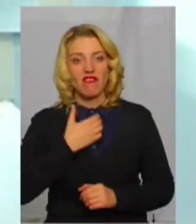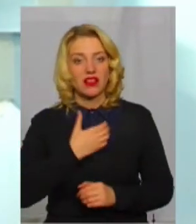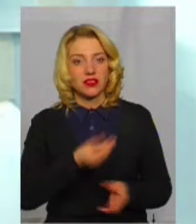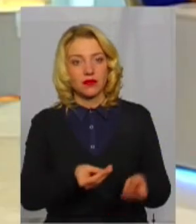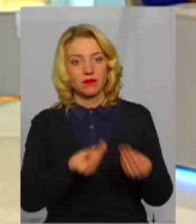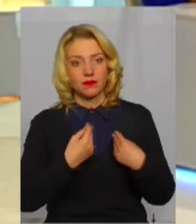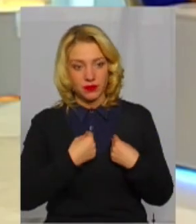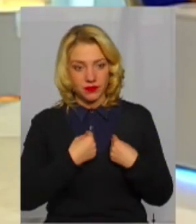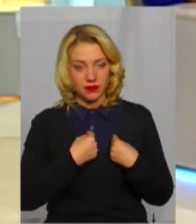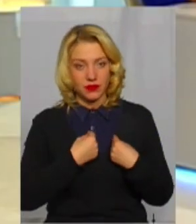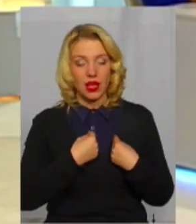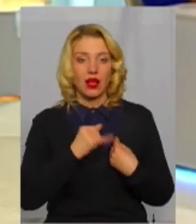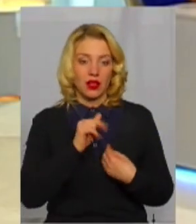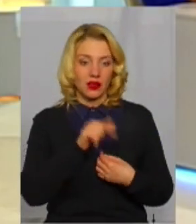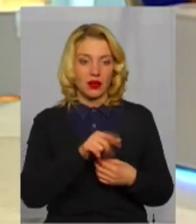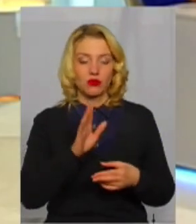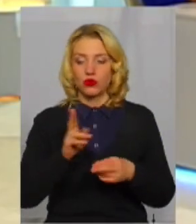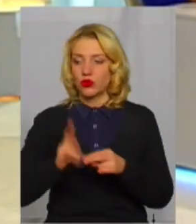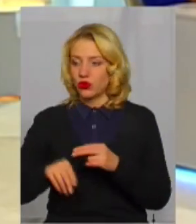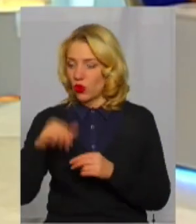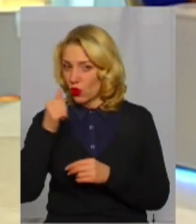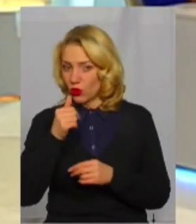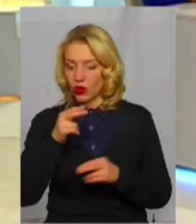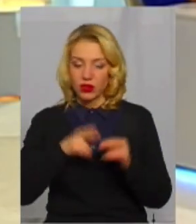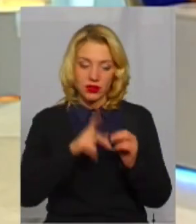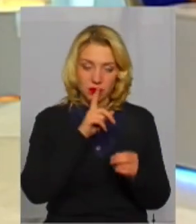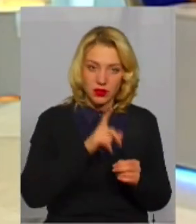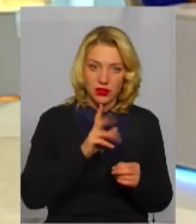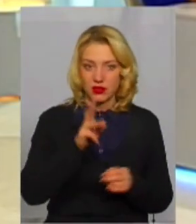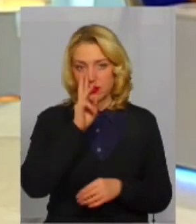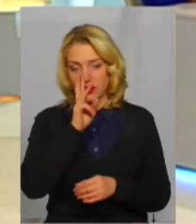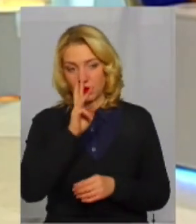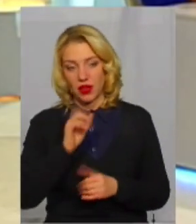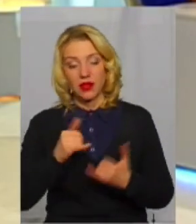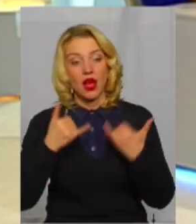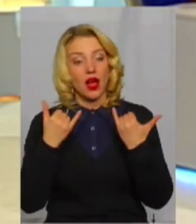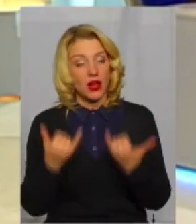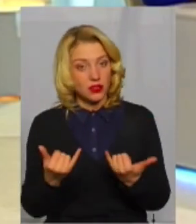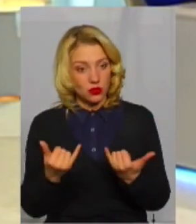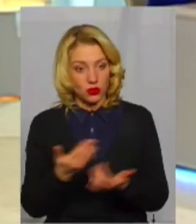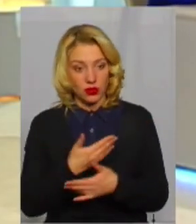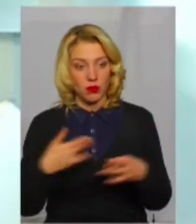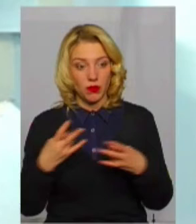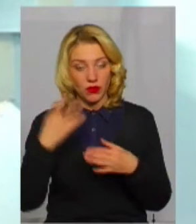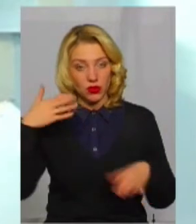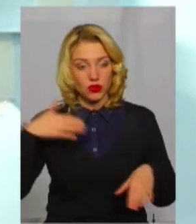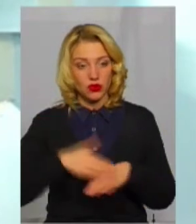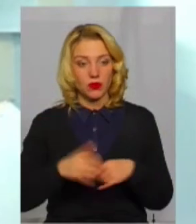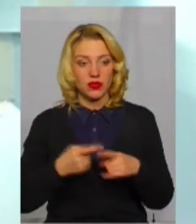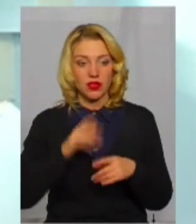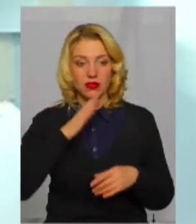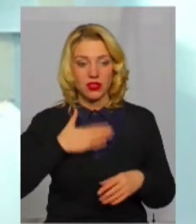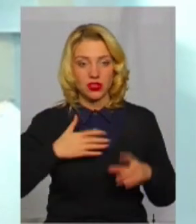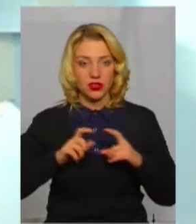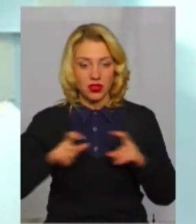і там вже буде кінець місяця, буде зарплата. А сьогодні ми повинні зрозуміти, що це наші